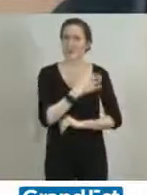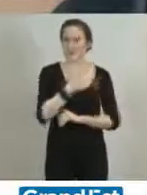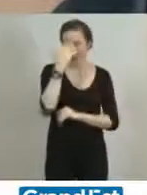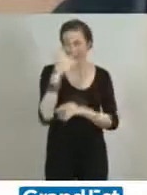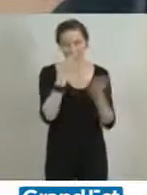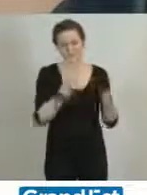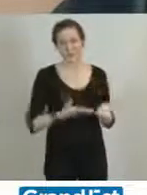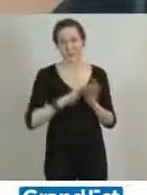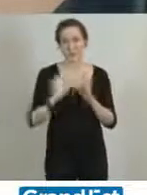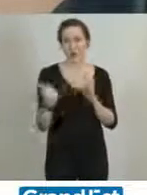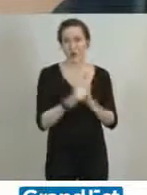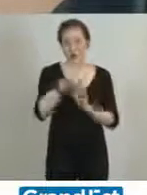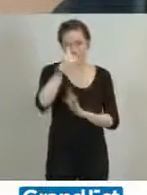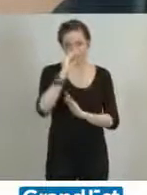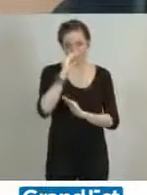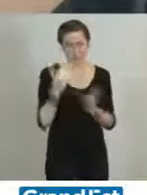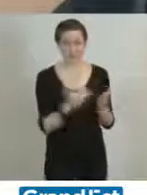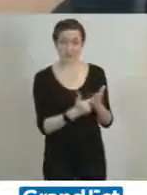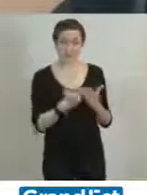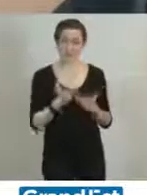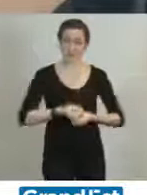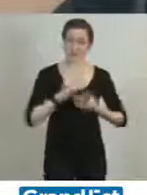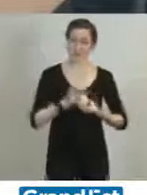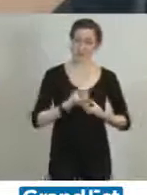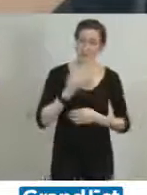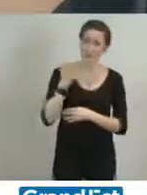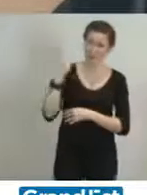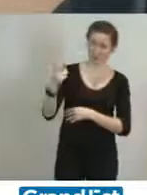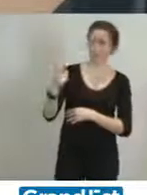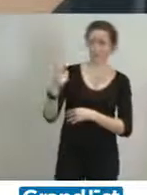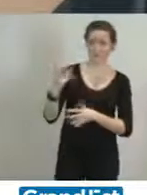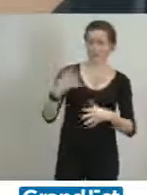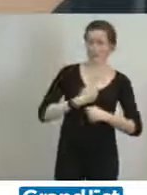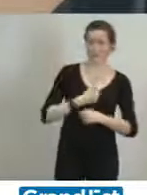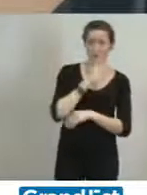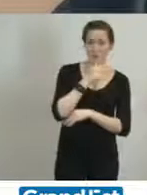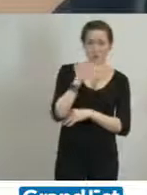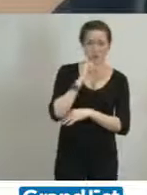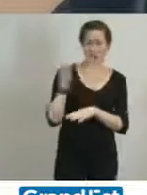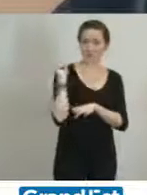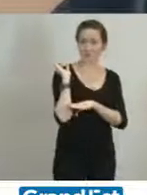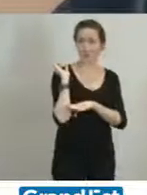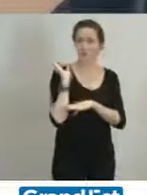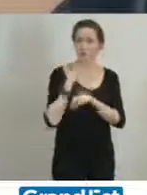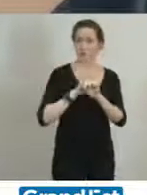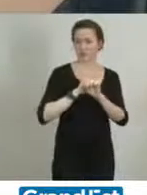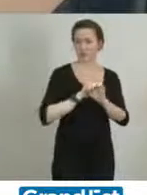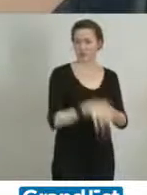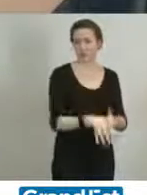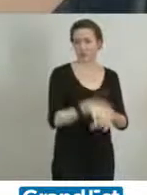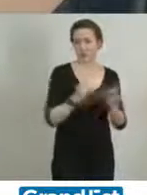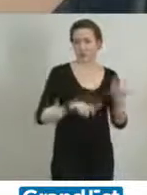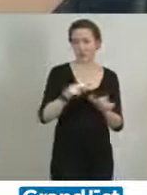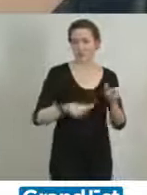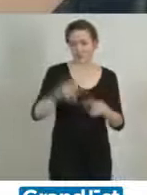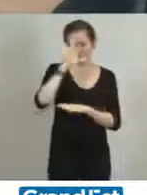inadmissibles dans cet hémicycle qui démontre votre mépris à l'égard des étudiants. Et je vous